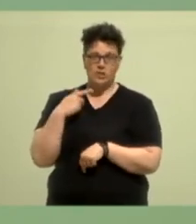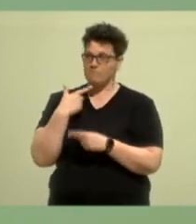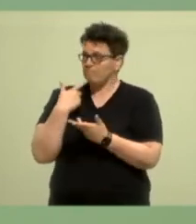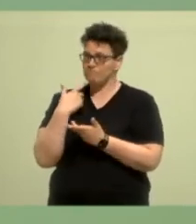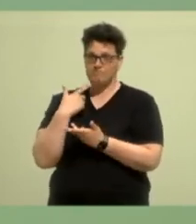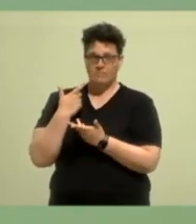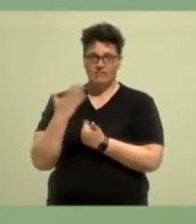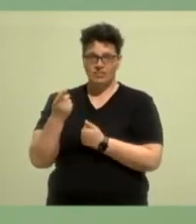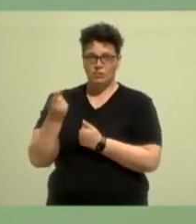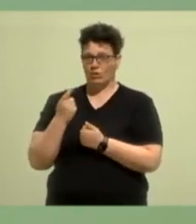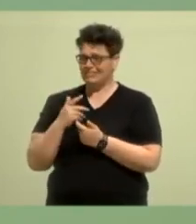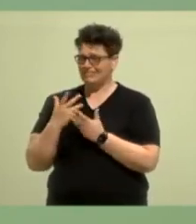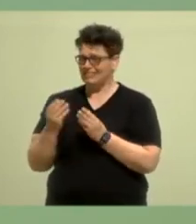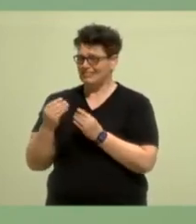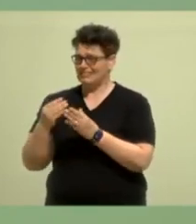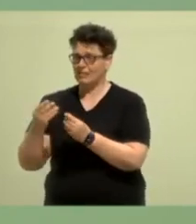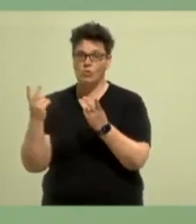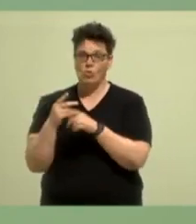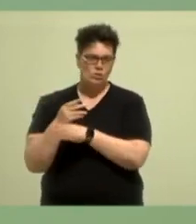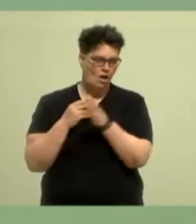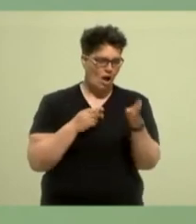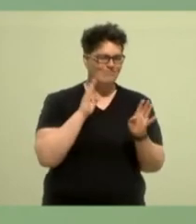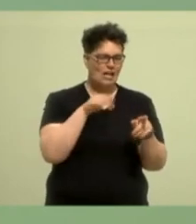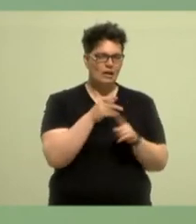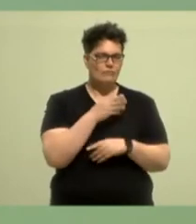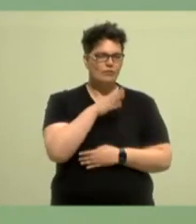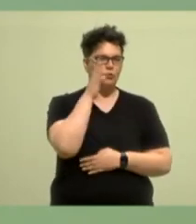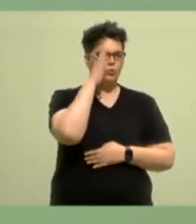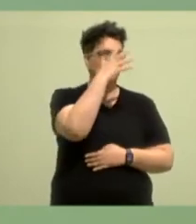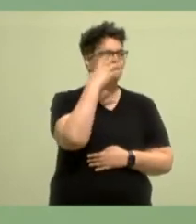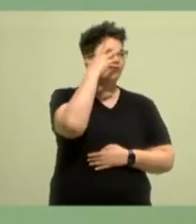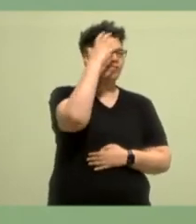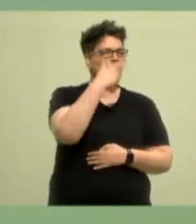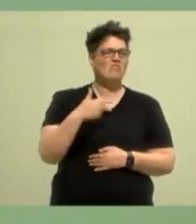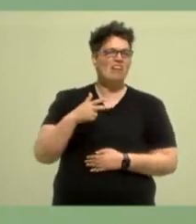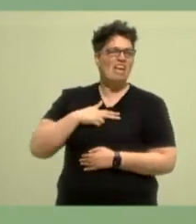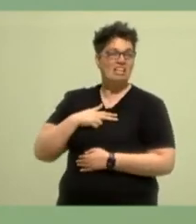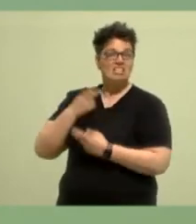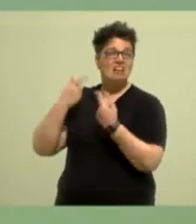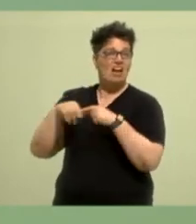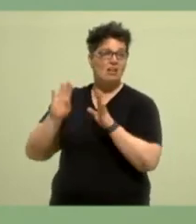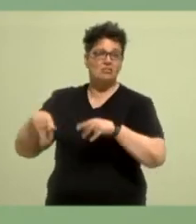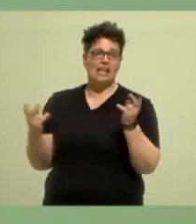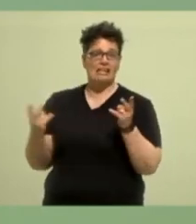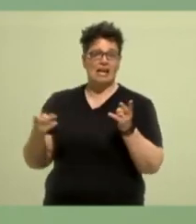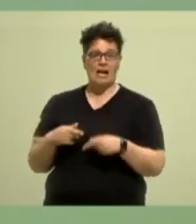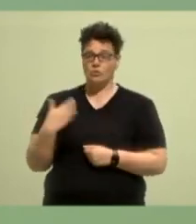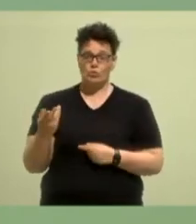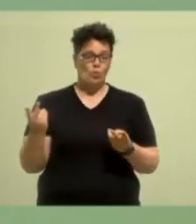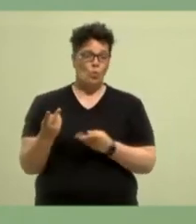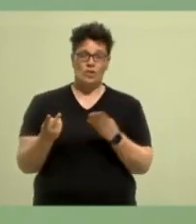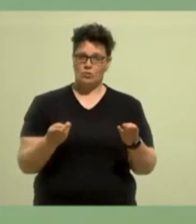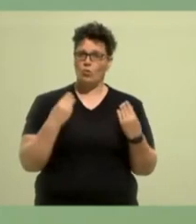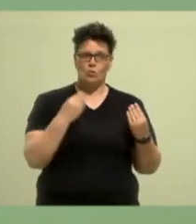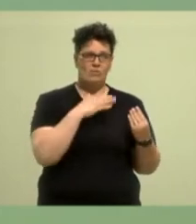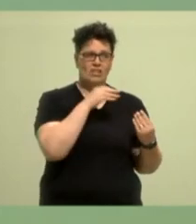eben immer irgendwie die besten Zukunftsvisionen zu haben und sich dabei nicht von der Realität beirren zu lassen. Und wir Grüne haben,